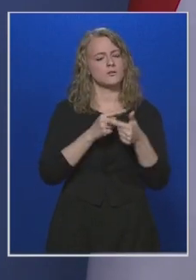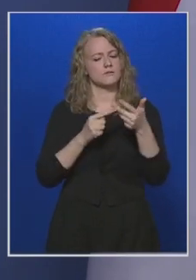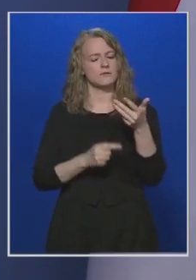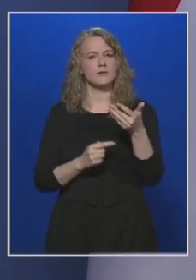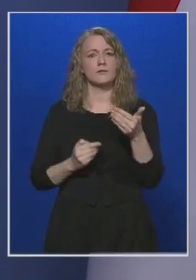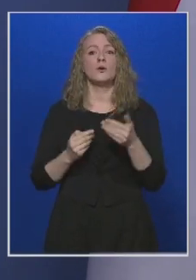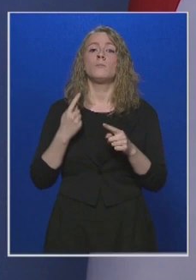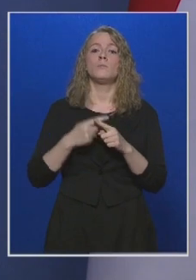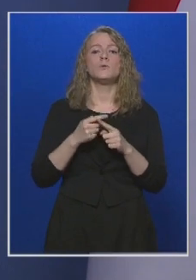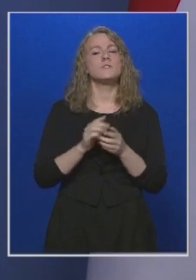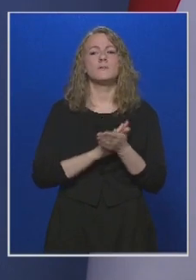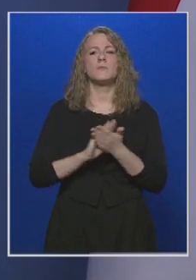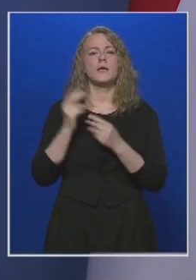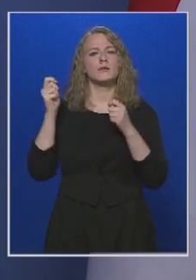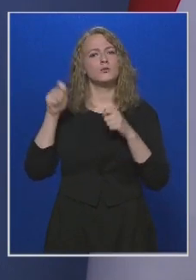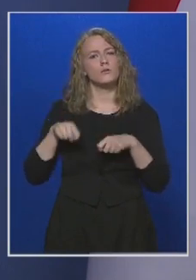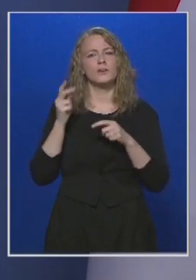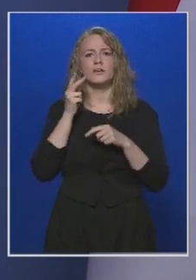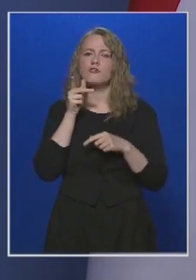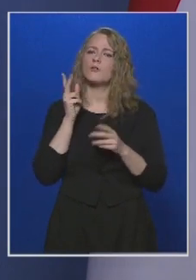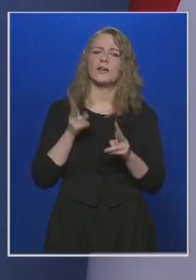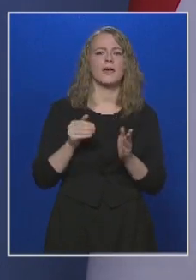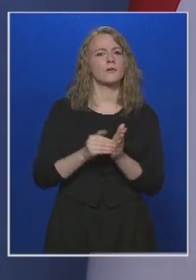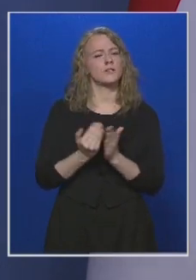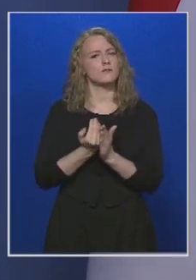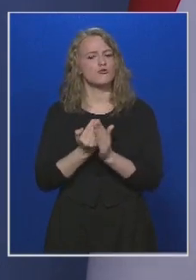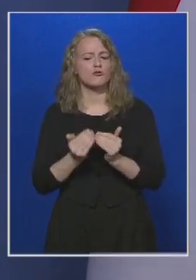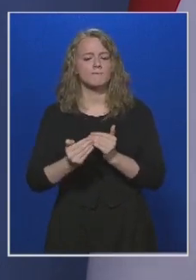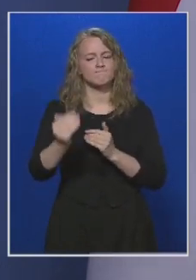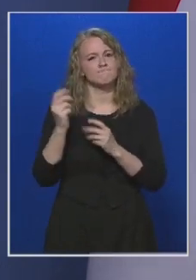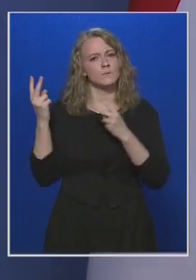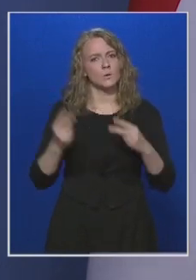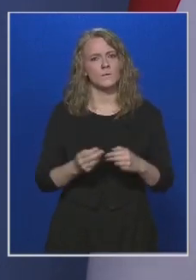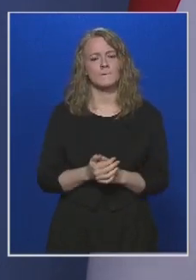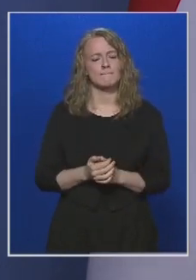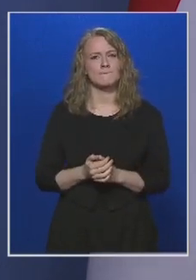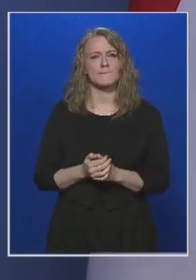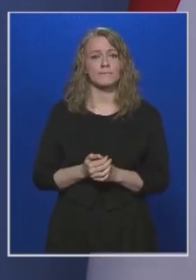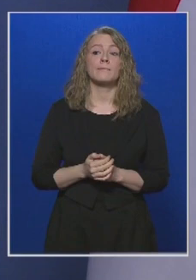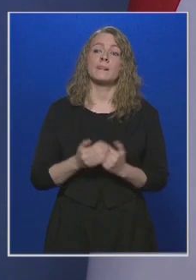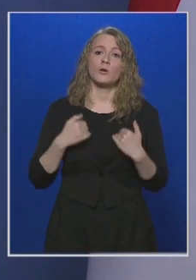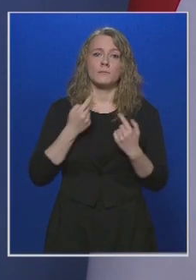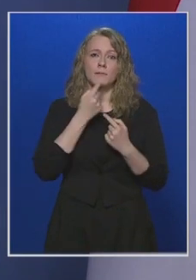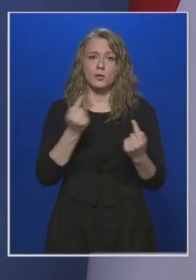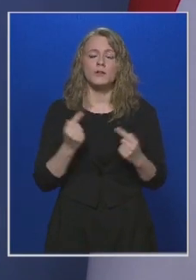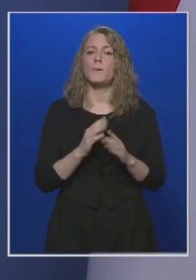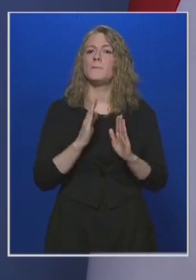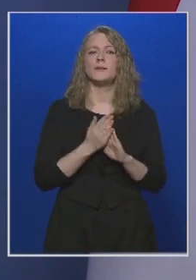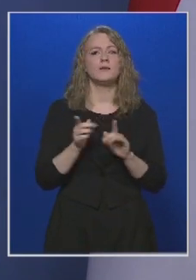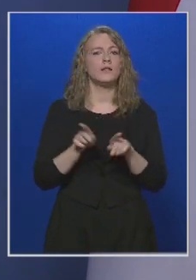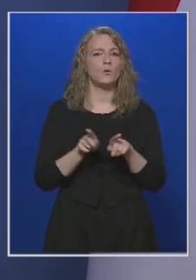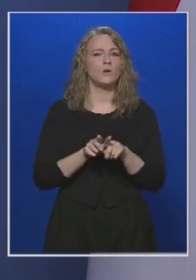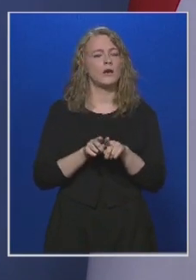még milyen döntésekre lesz szükség. Azt örömmel és megnyugtatásul is mondhatom, hogy a kormány minden olyan